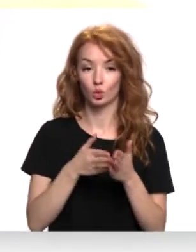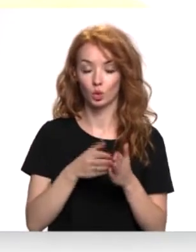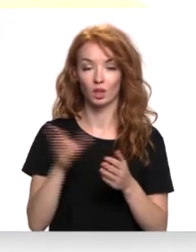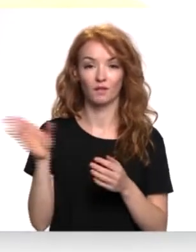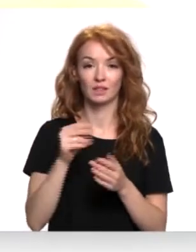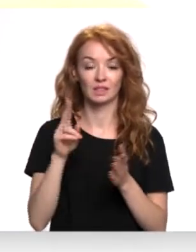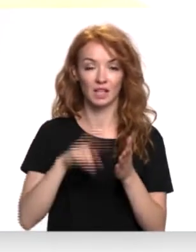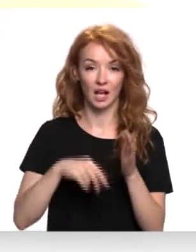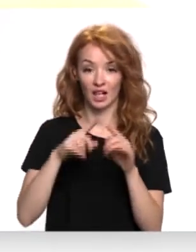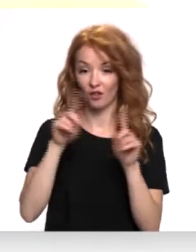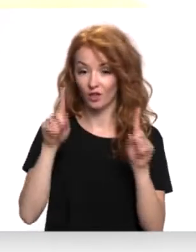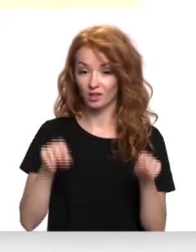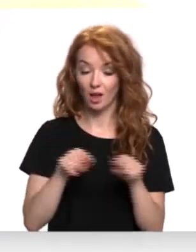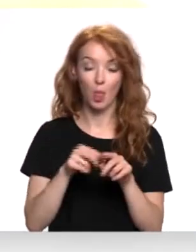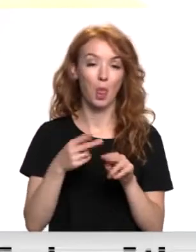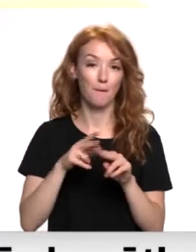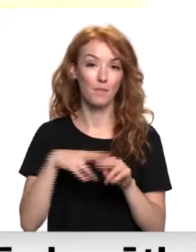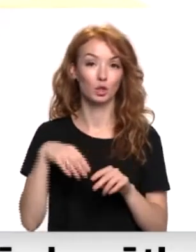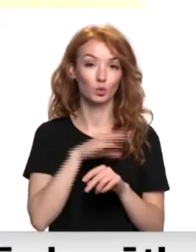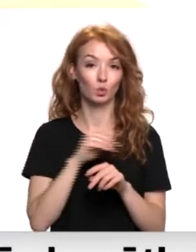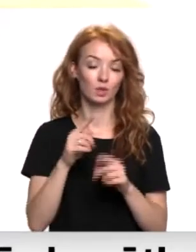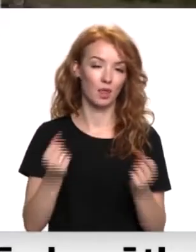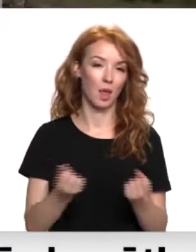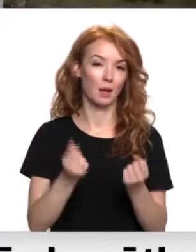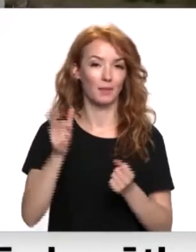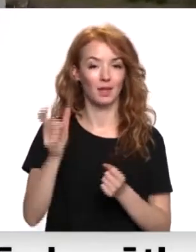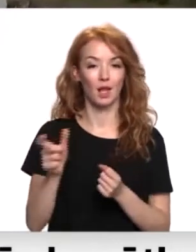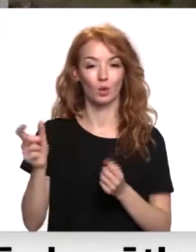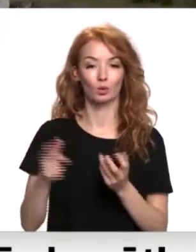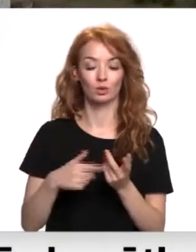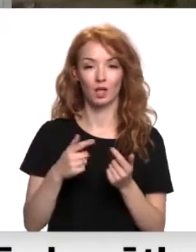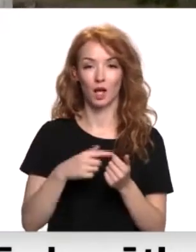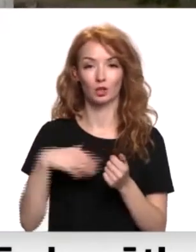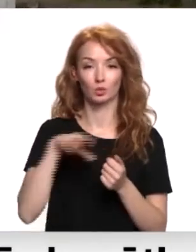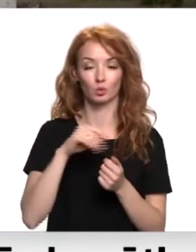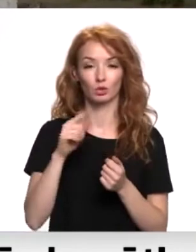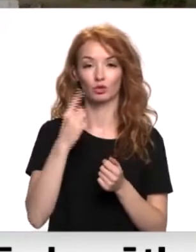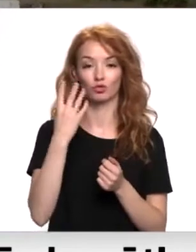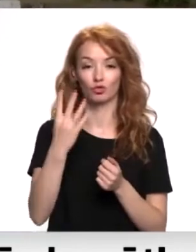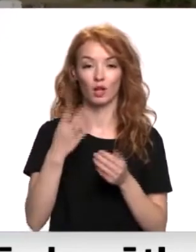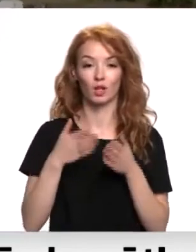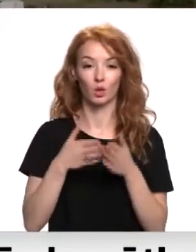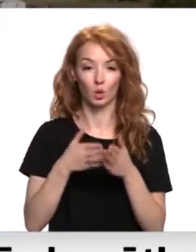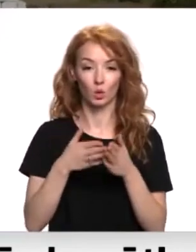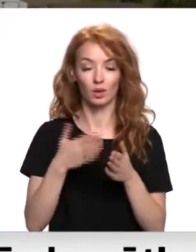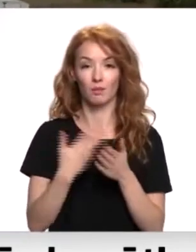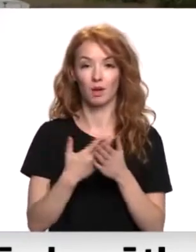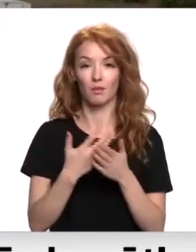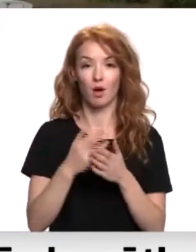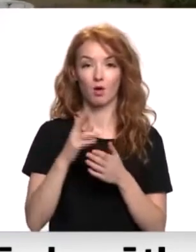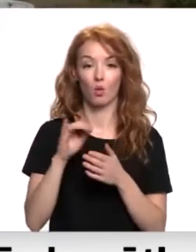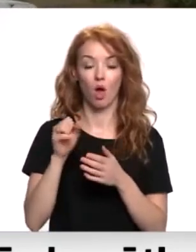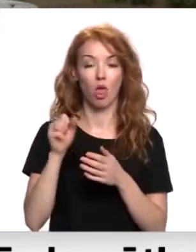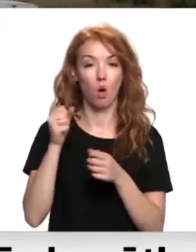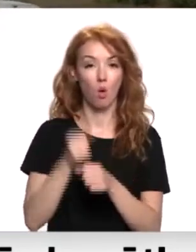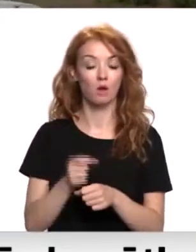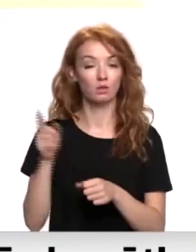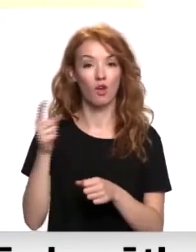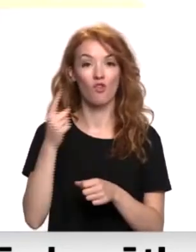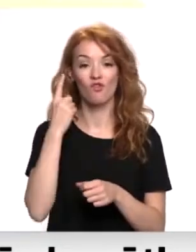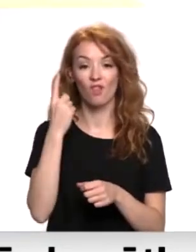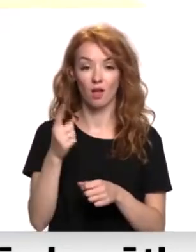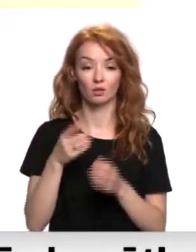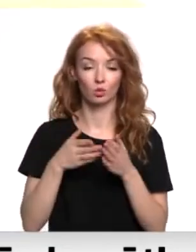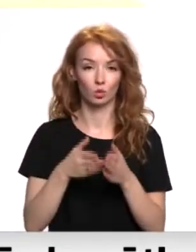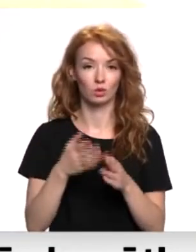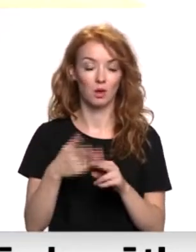cēta, un tāpēc mums ir tāds darbinieks skaits, jo mums ir četri kuģi. Pieņemē, piemēram, rojas ostai viens kuģis. Līdz